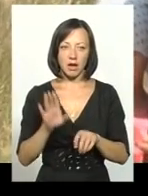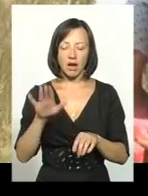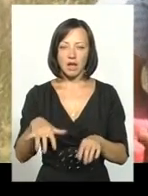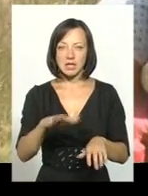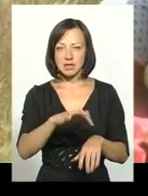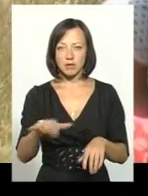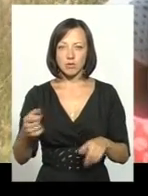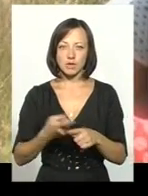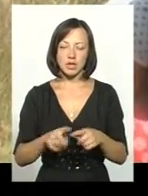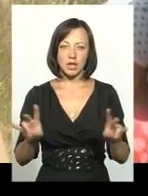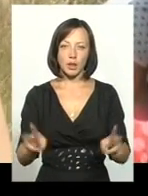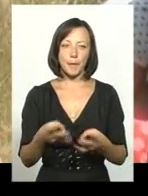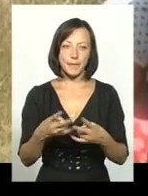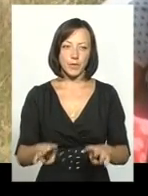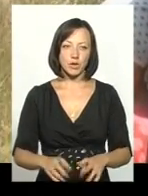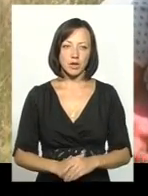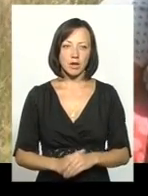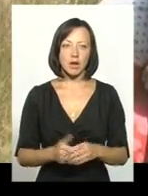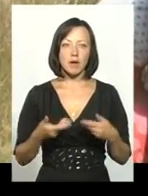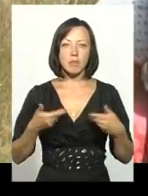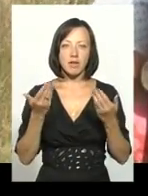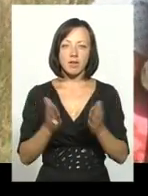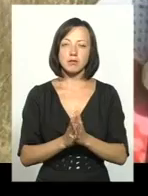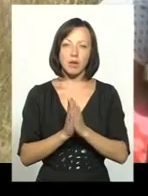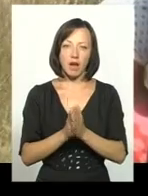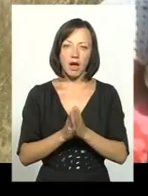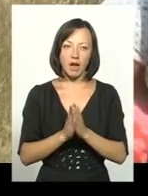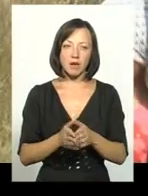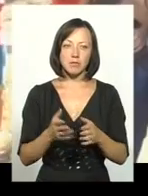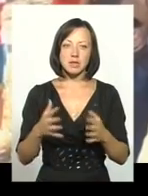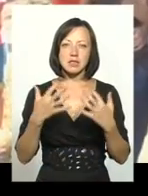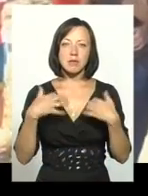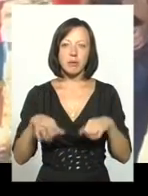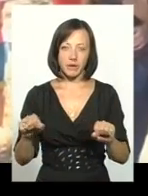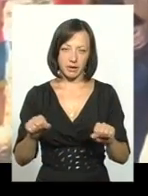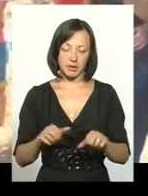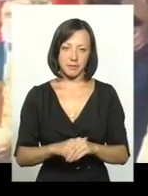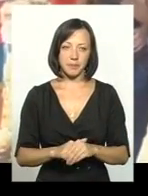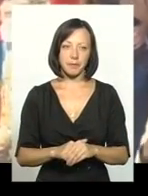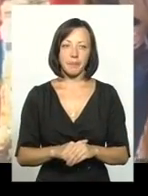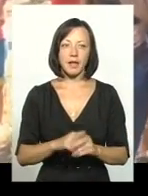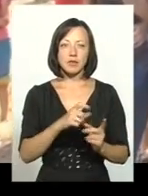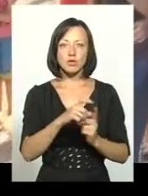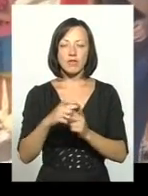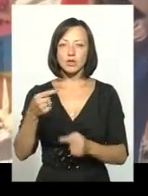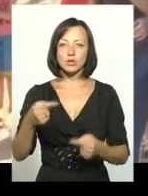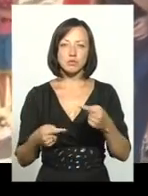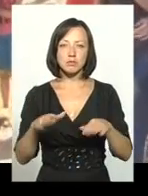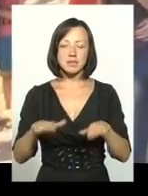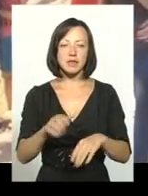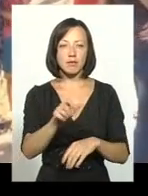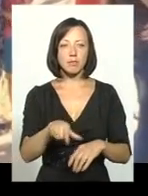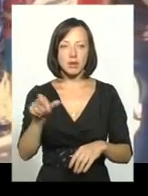заберуть цей непотріб. Ми вас благаємо, ми благаємо вас заберіть. Після словесної сутички із місцевими